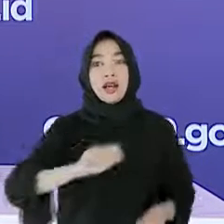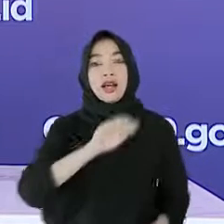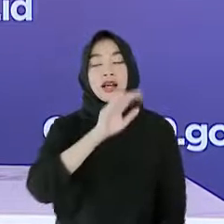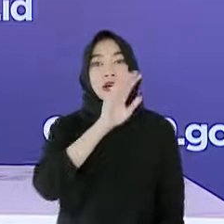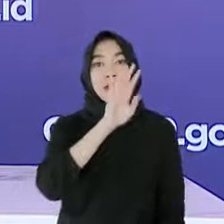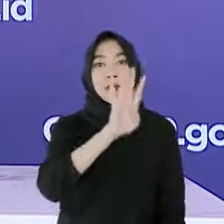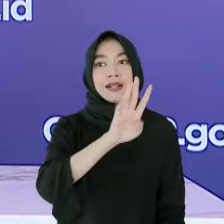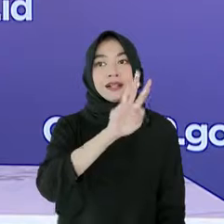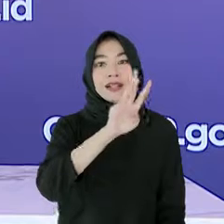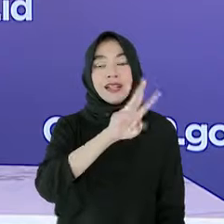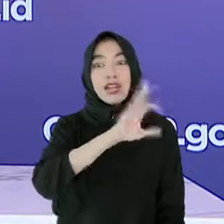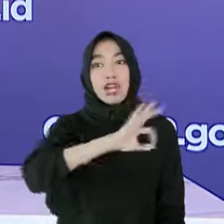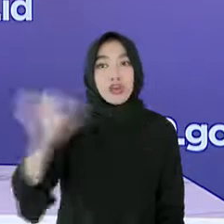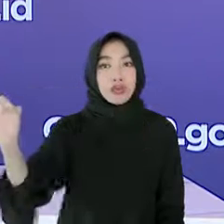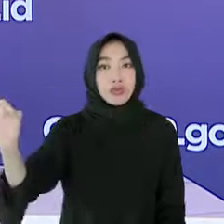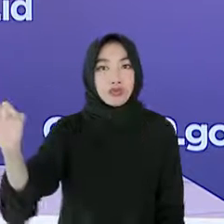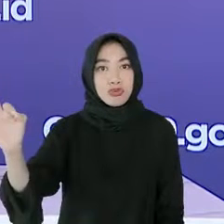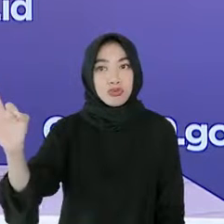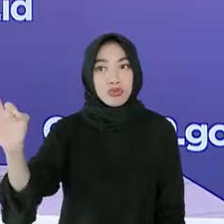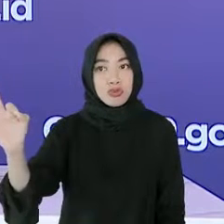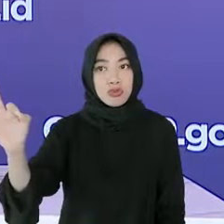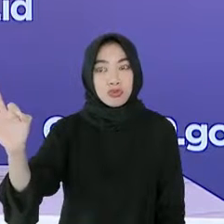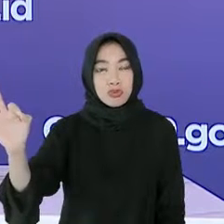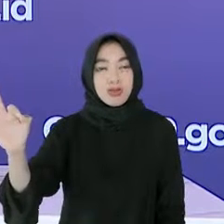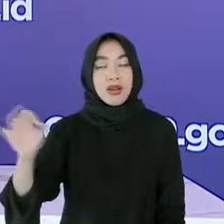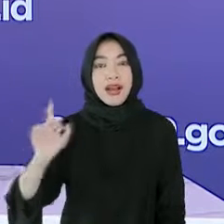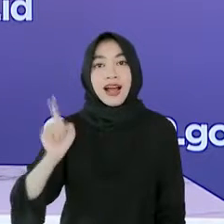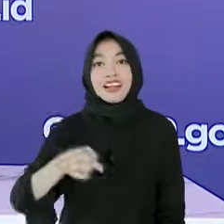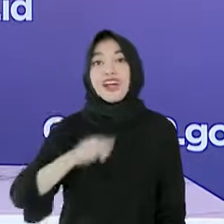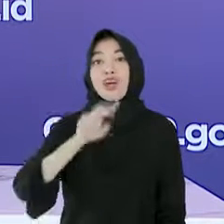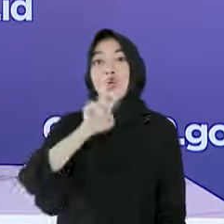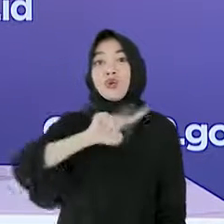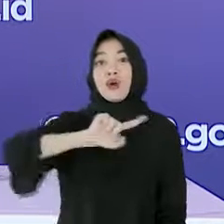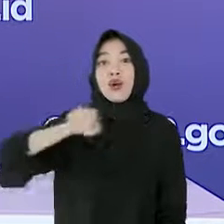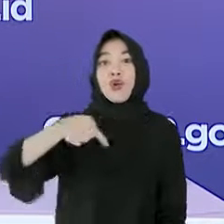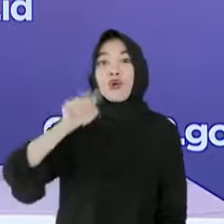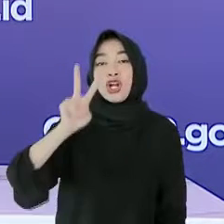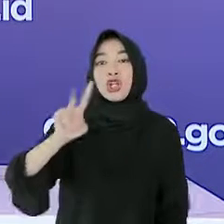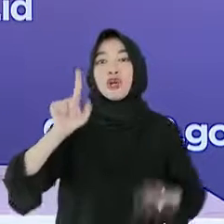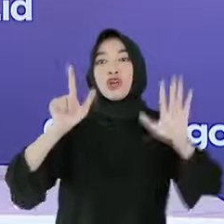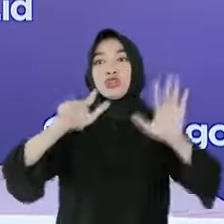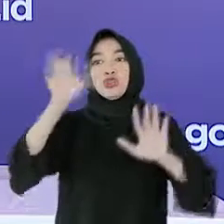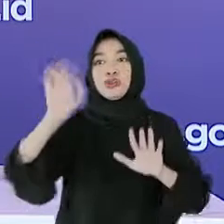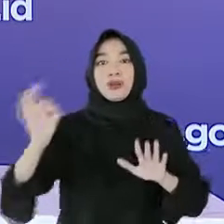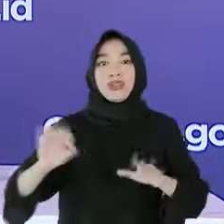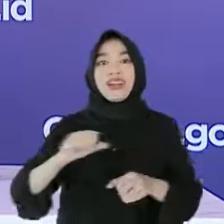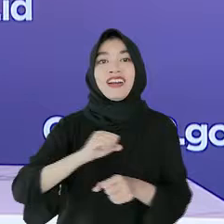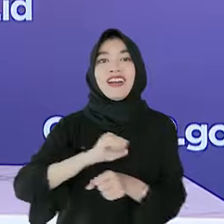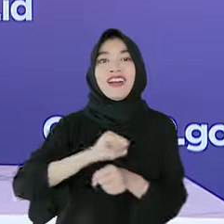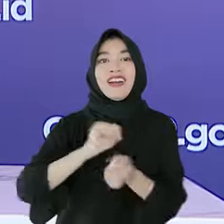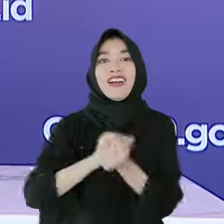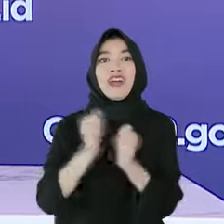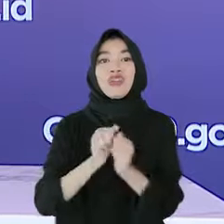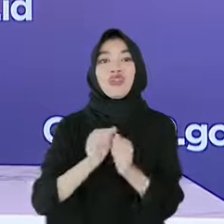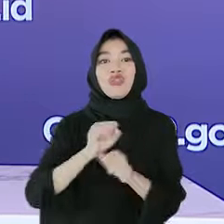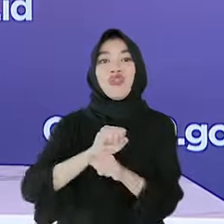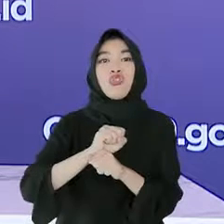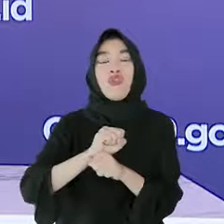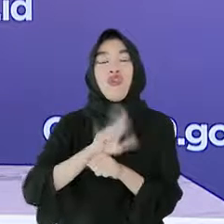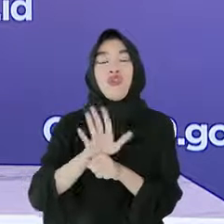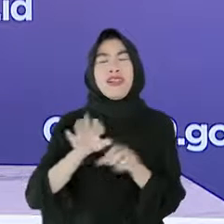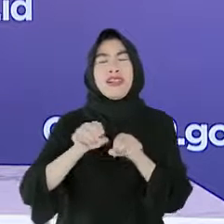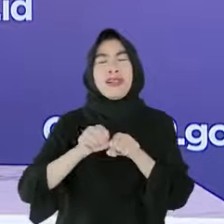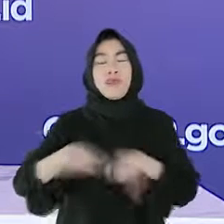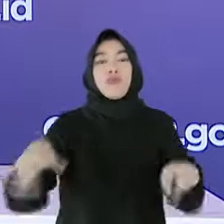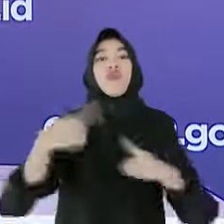disurvey hanya 2,77% sekolah yang menimbulkan klaster kasus selama pembelajaran